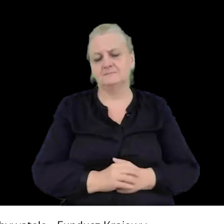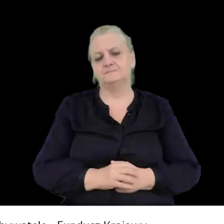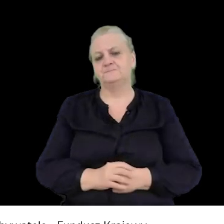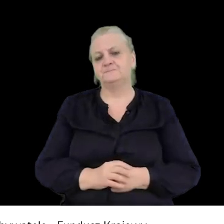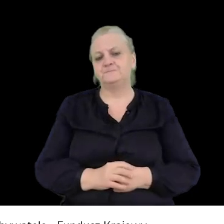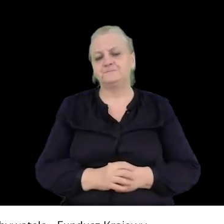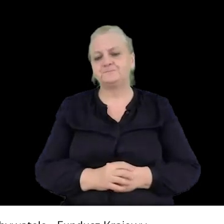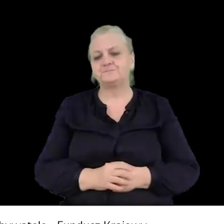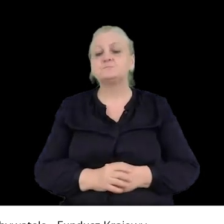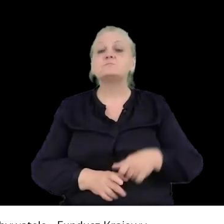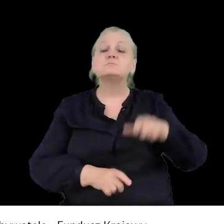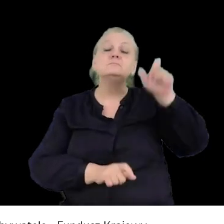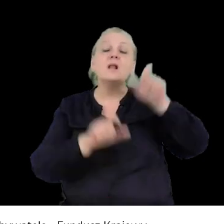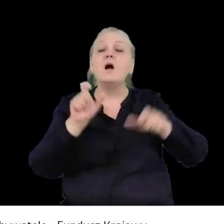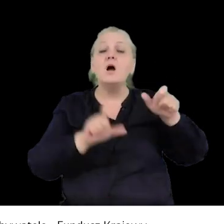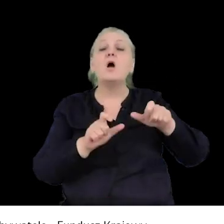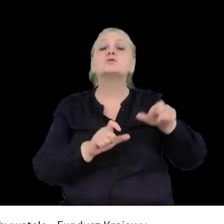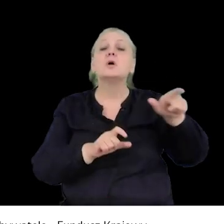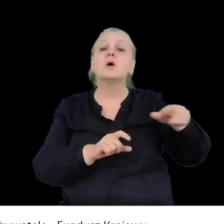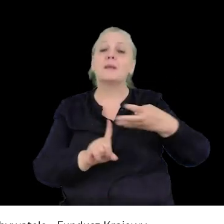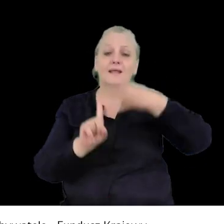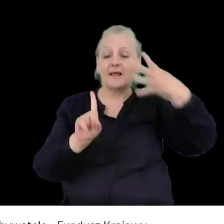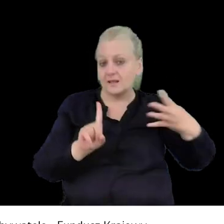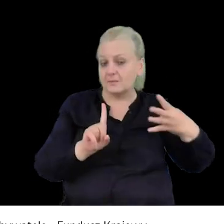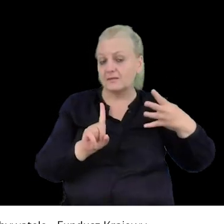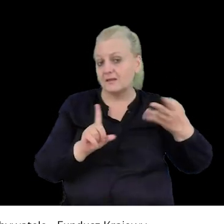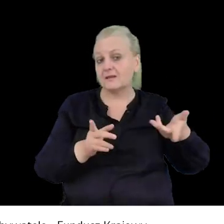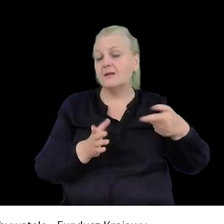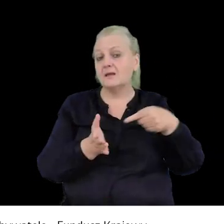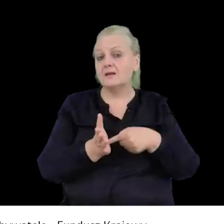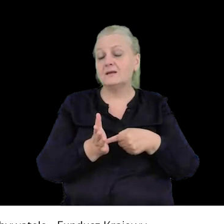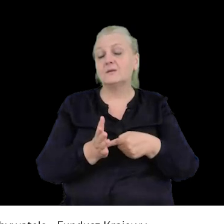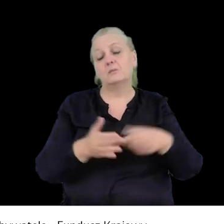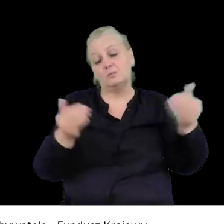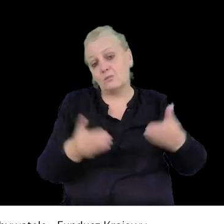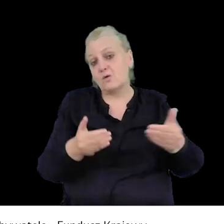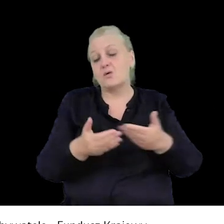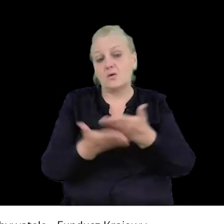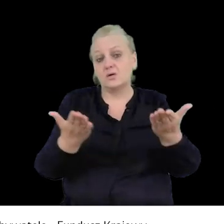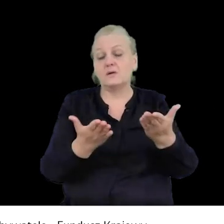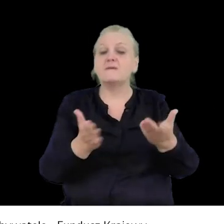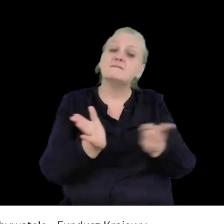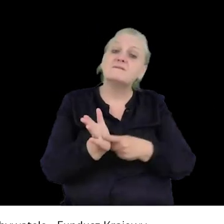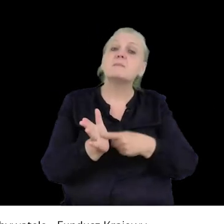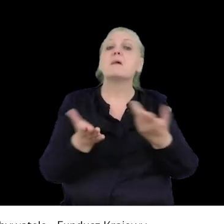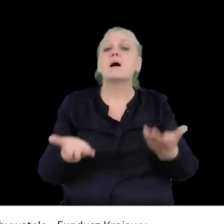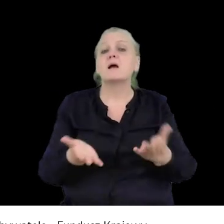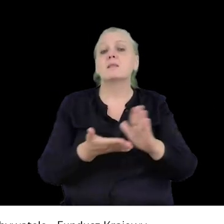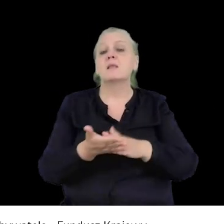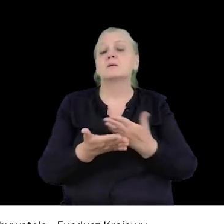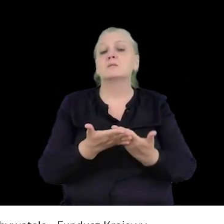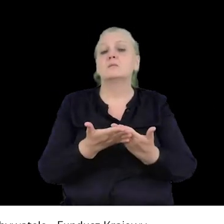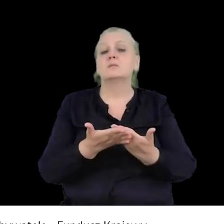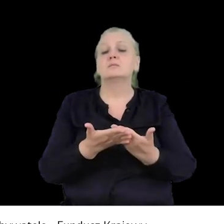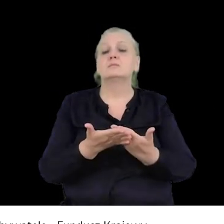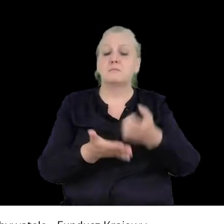i osoby ze społeczności LGBT mogą domagać się chociażby gra